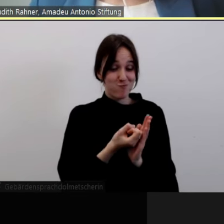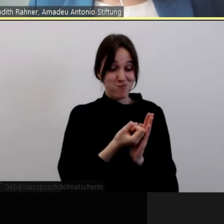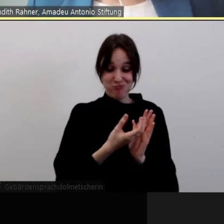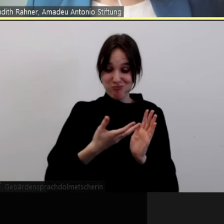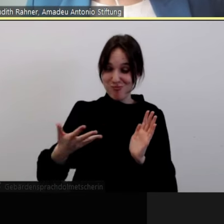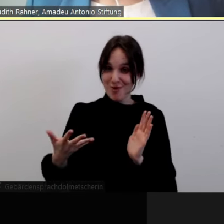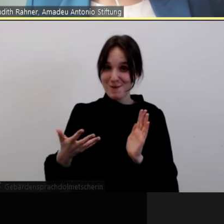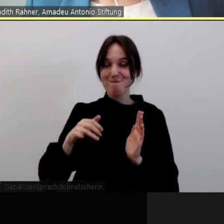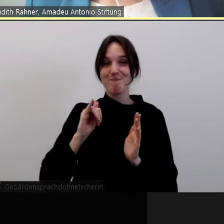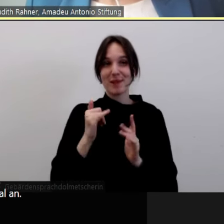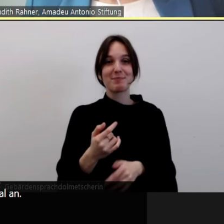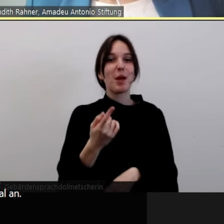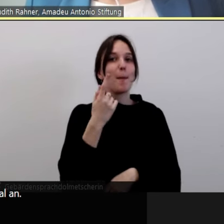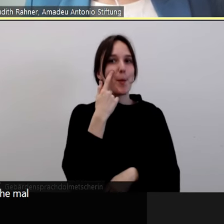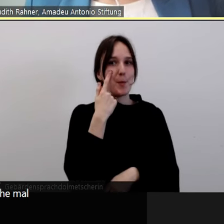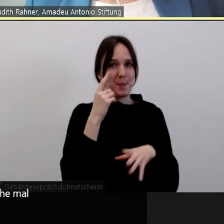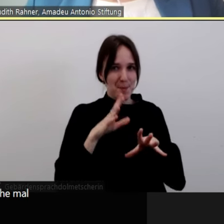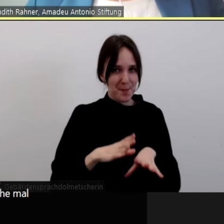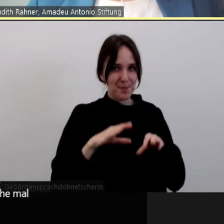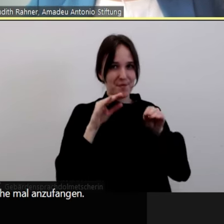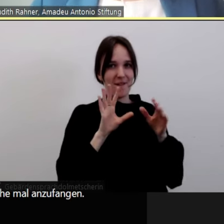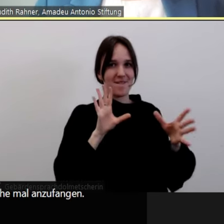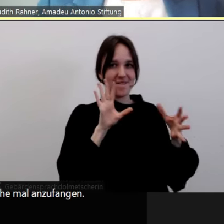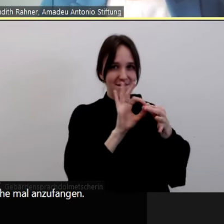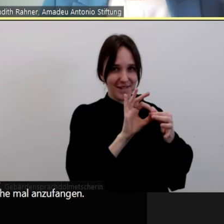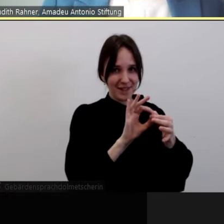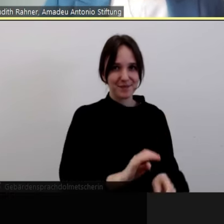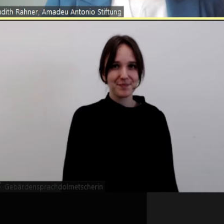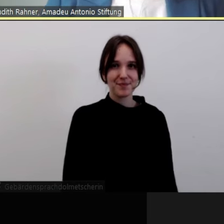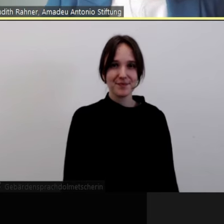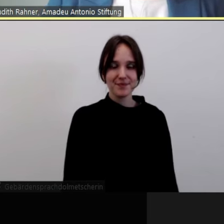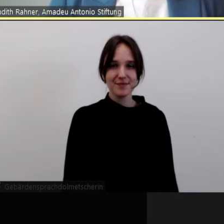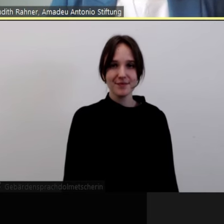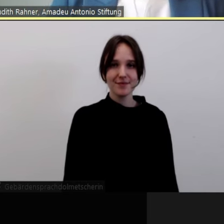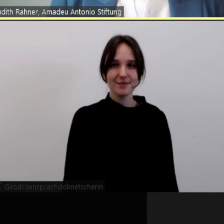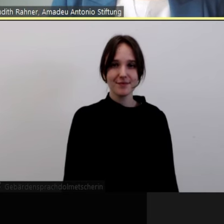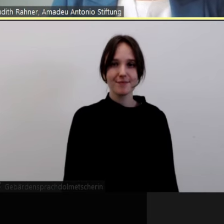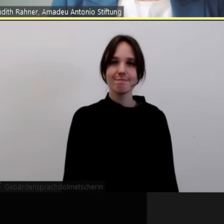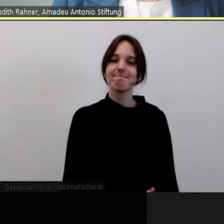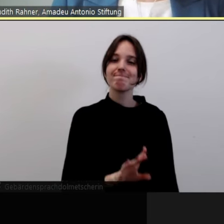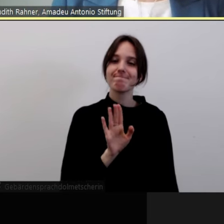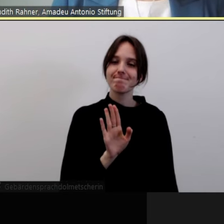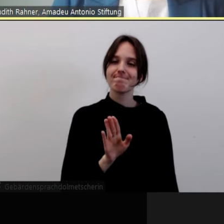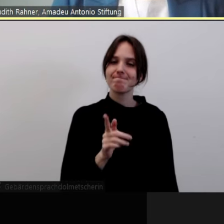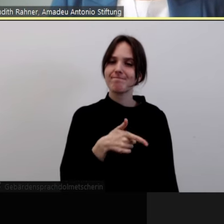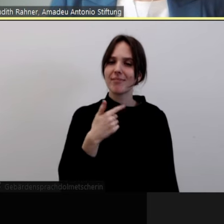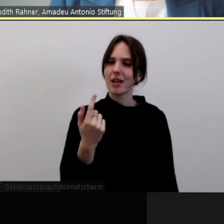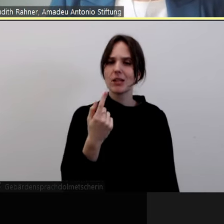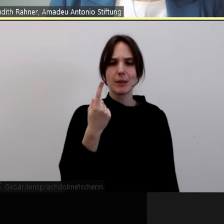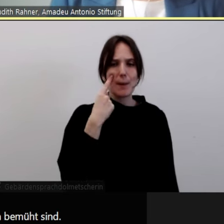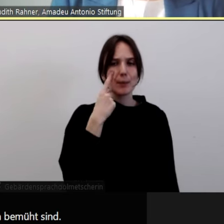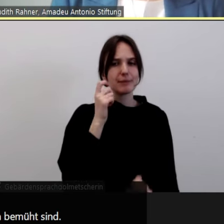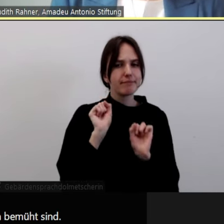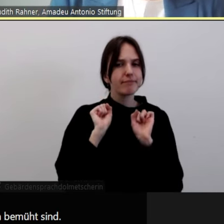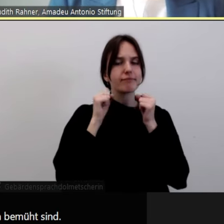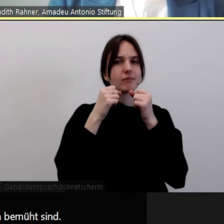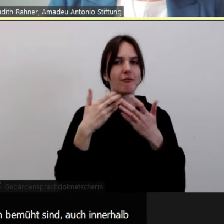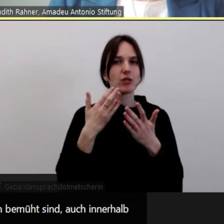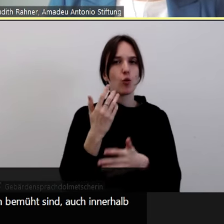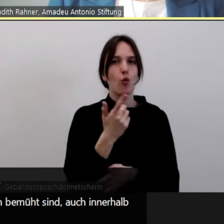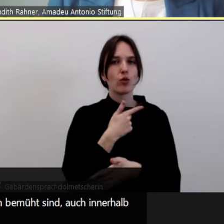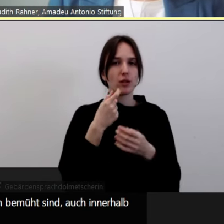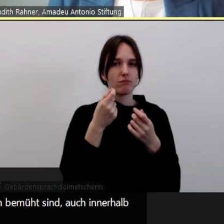Ich versuche mal anzufangen. Ich glaube, das Erste, worum wir ja alle auch bemüht sind, auch innerhalb unseres